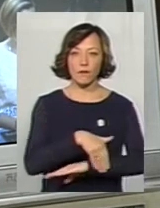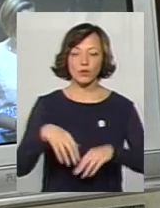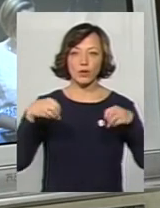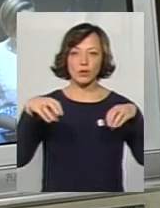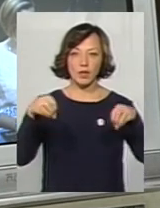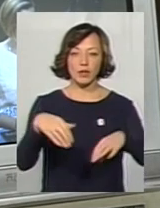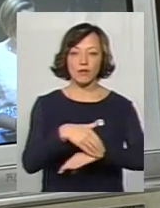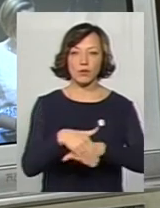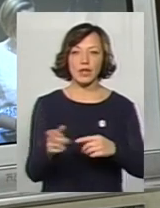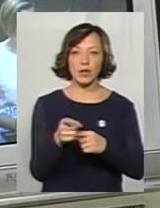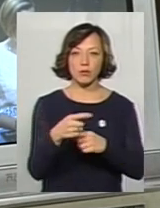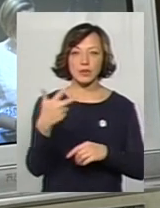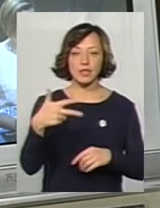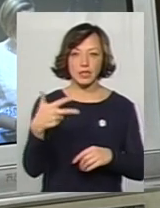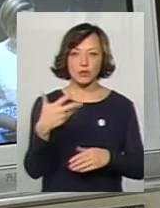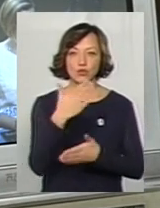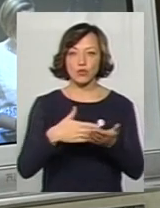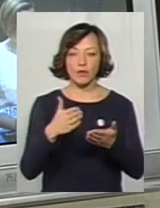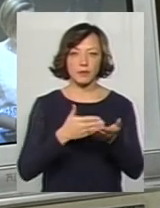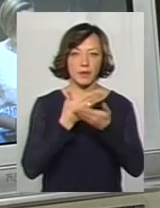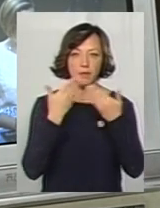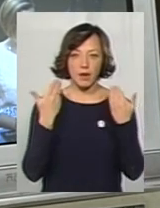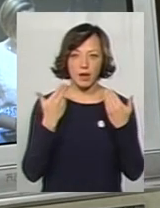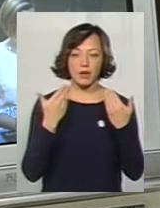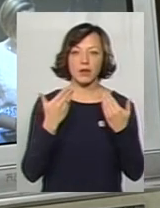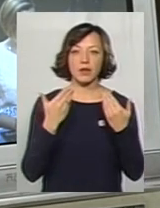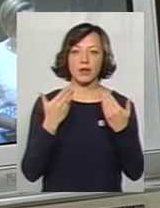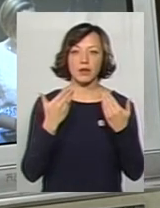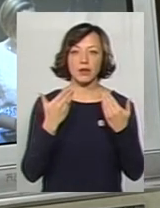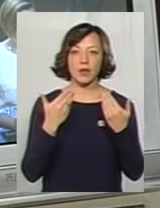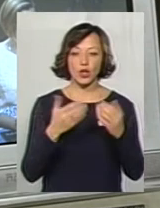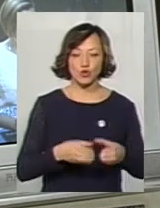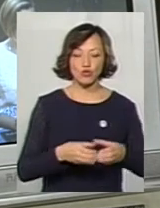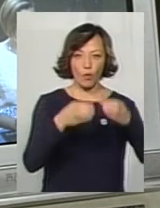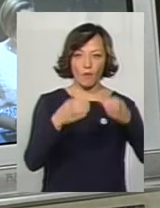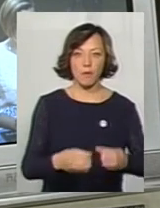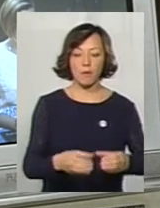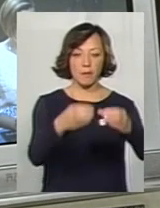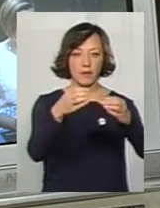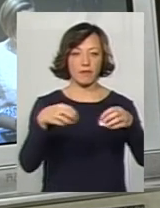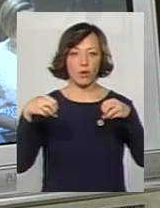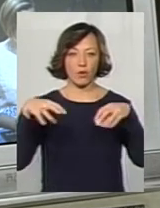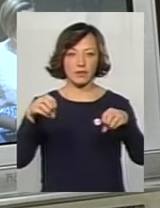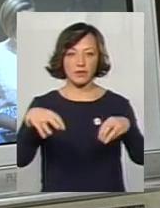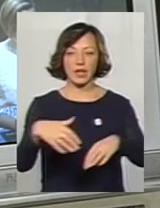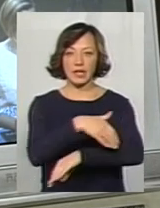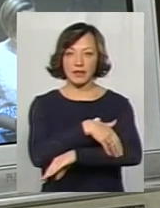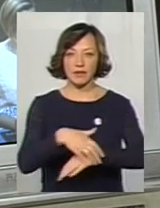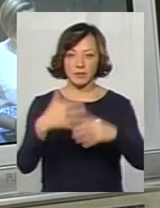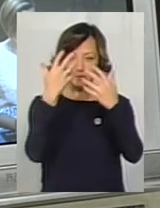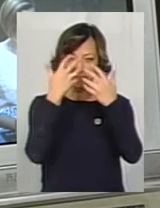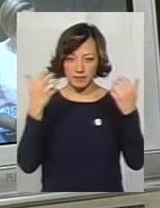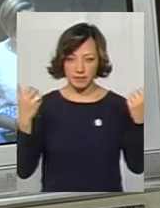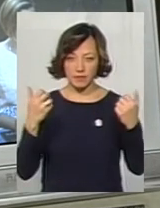На Тернопільській 30 воно відсутнє зовсім, більше того, немає навіть стовпів для вуличного освітлення. Відтак, двір ввечері зовсім не